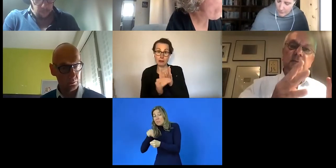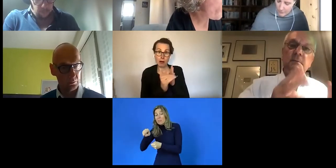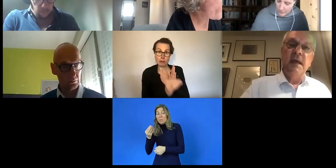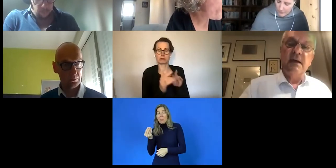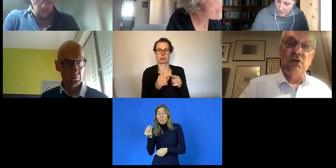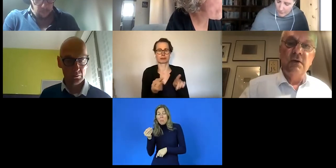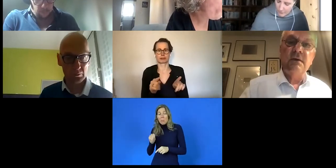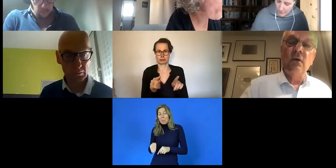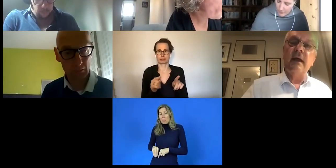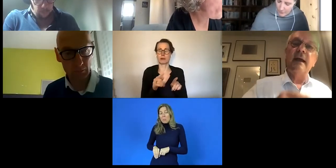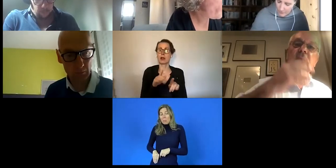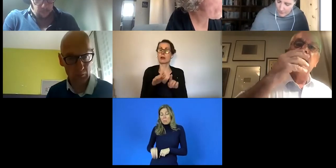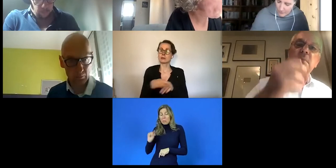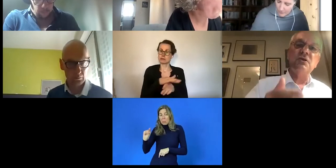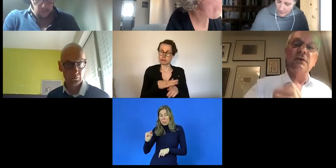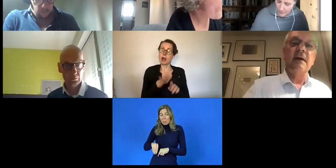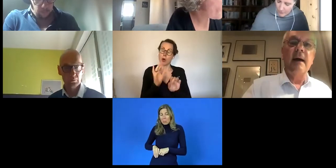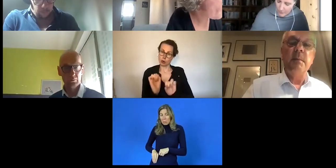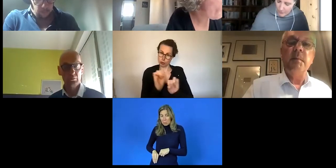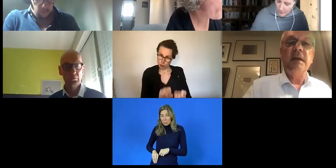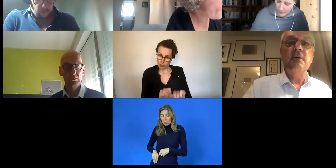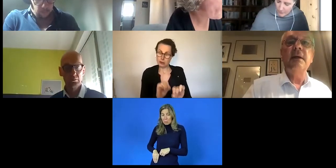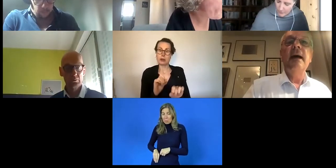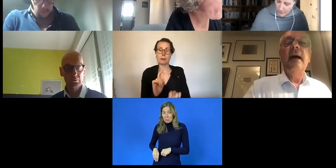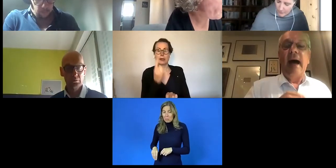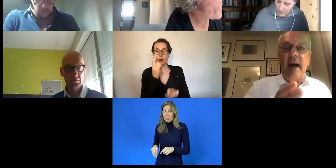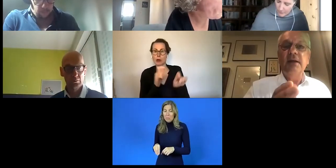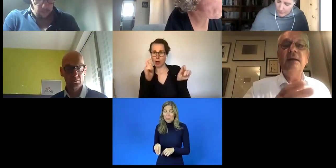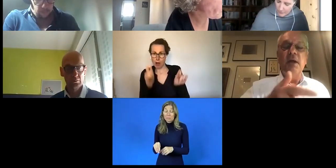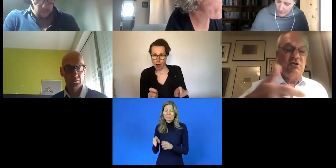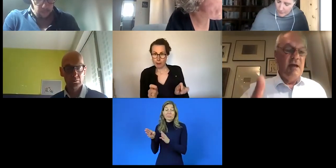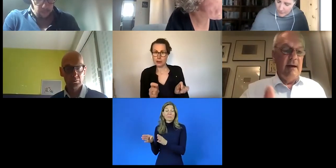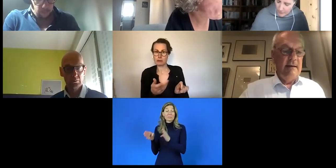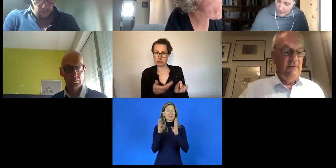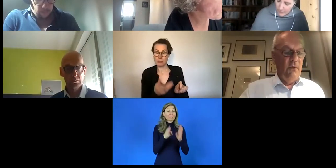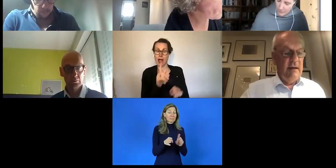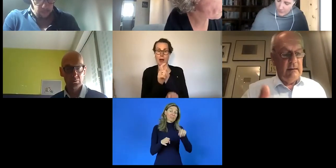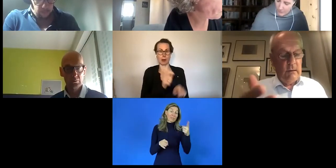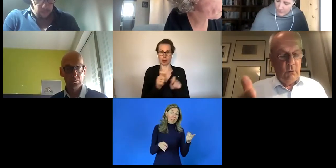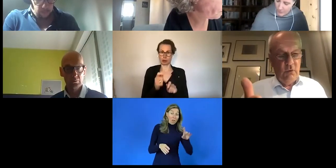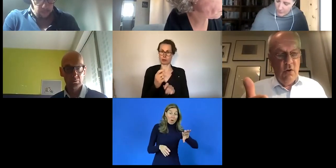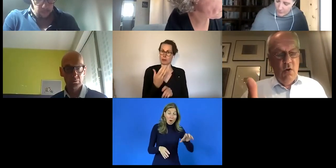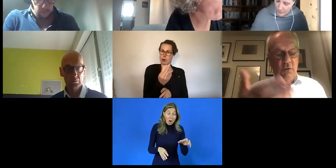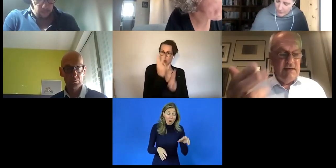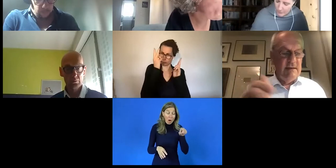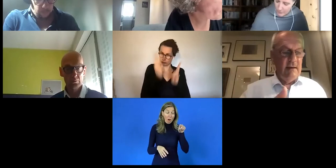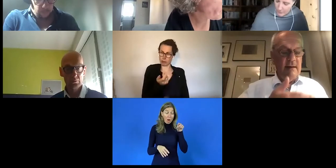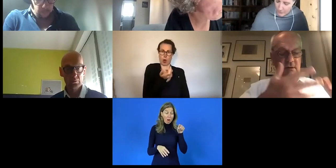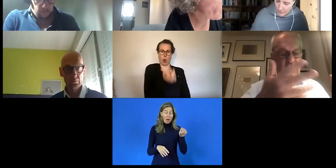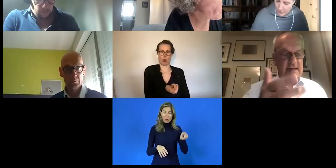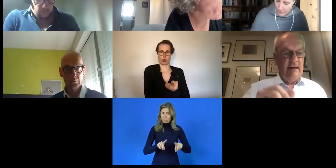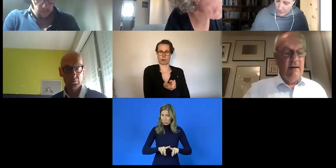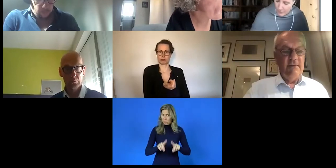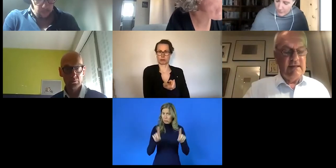etwas mehr geschützt und erhält besondere Rahmenbedingungen, aber die Menschen erhalten volle Entlohnung und sind